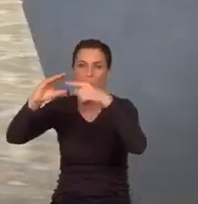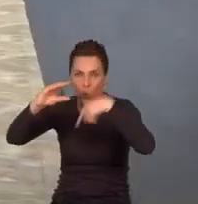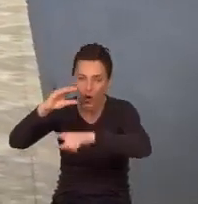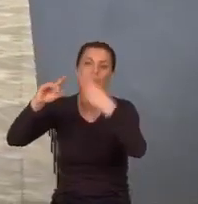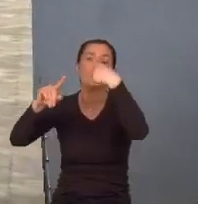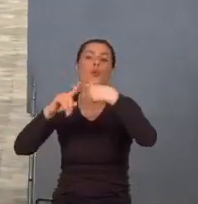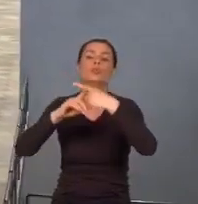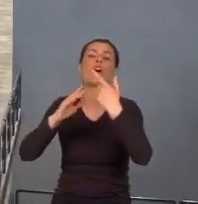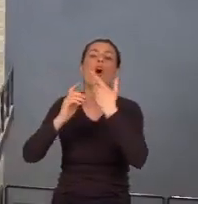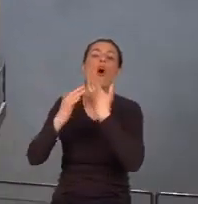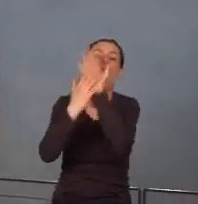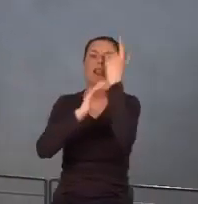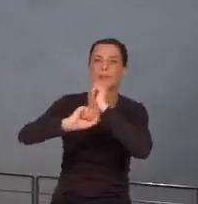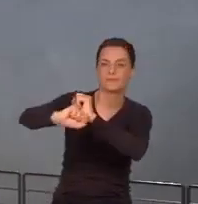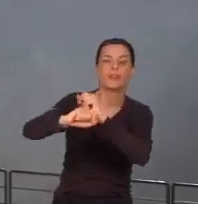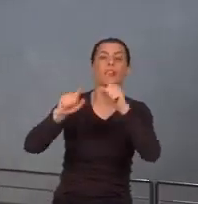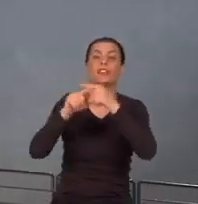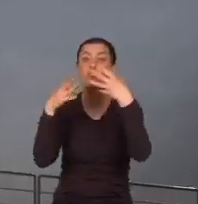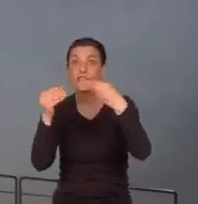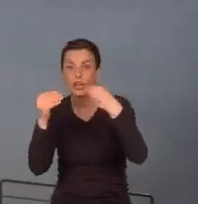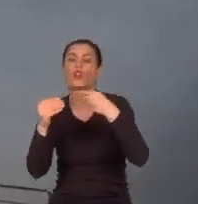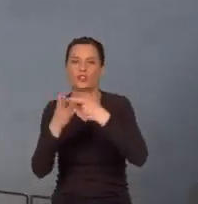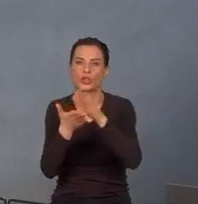i usuwa wilgoć ze swojego wnętrza.